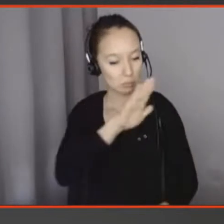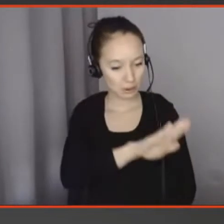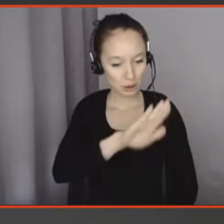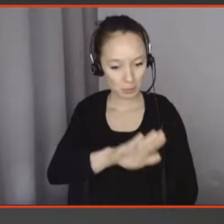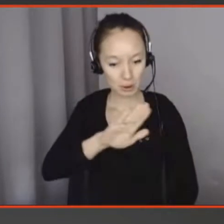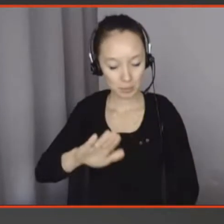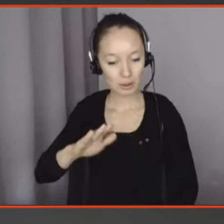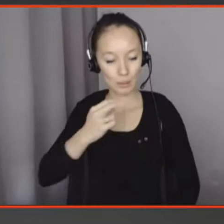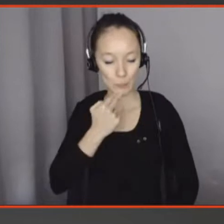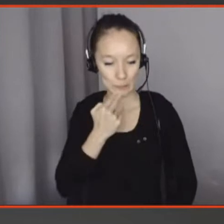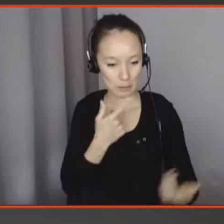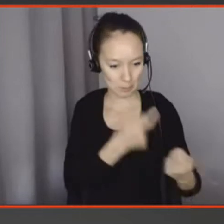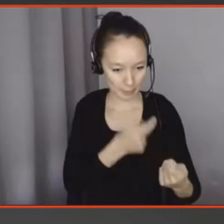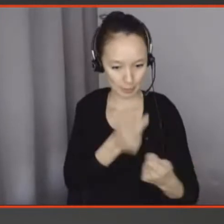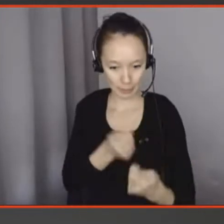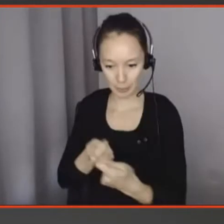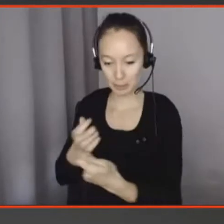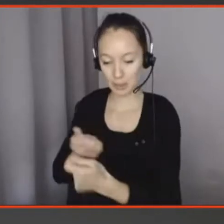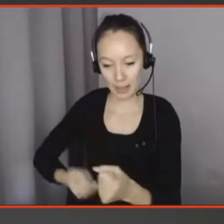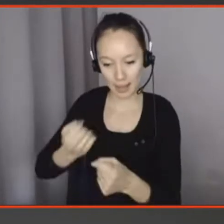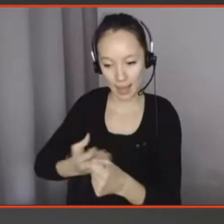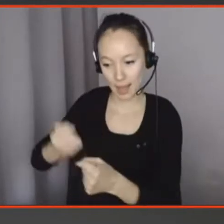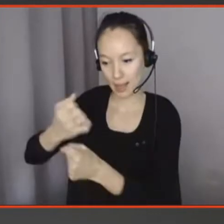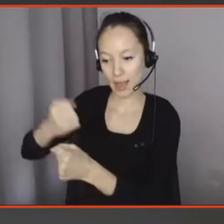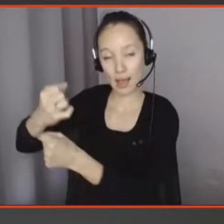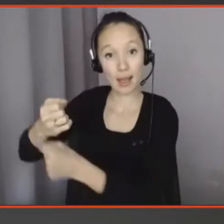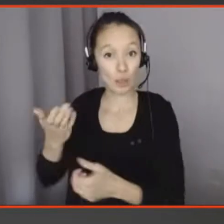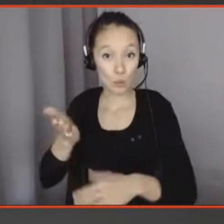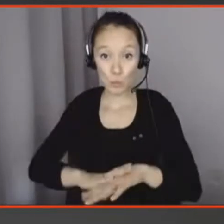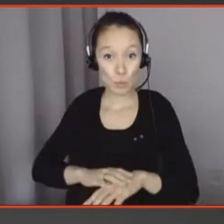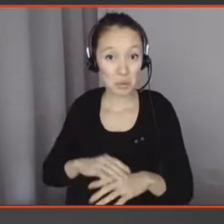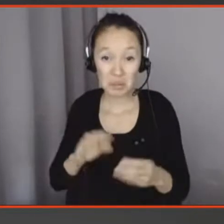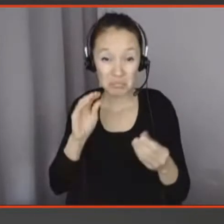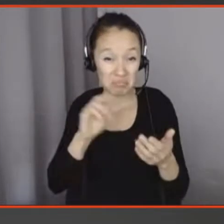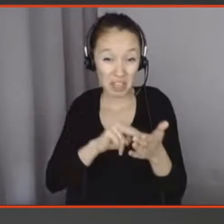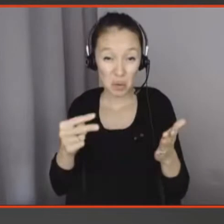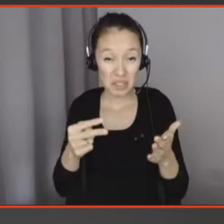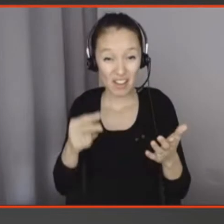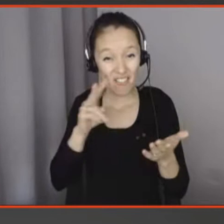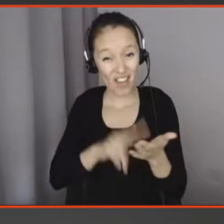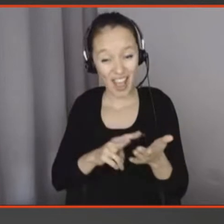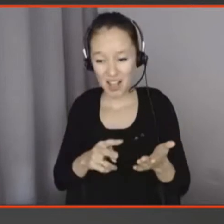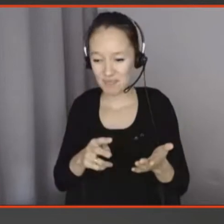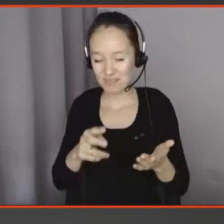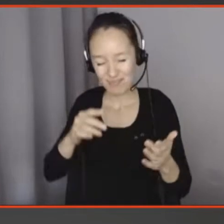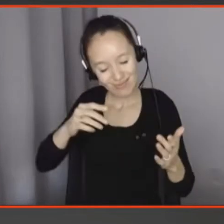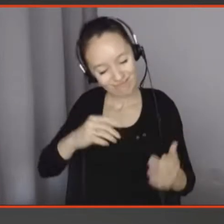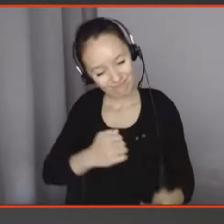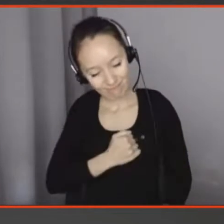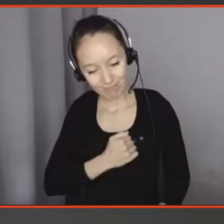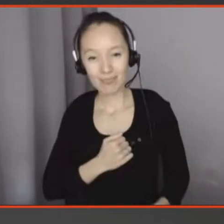qu'il n a quasiment aucune technologie qui est mentionnée comme ayant un sens profond aux yeux